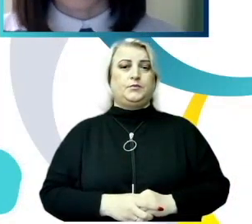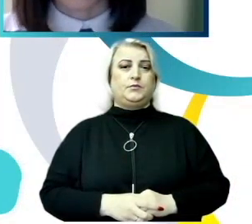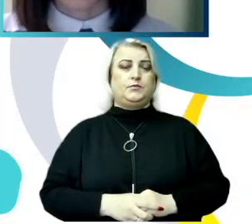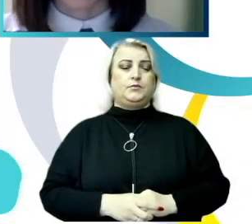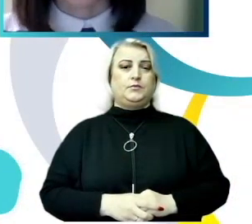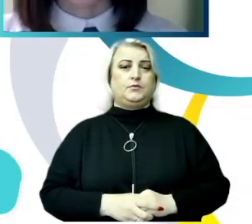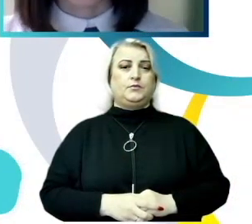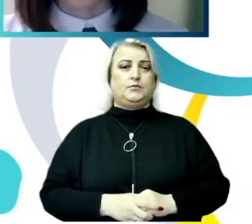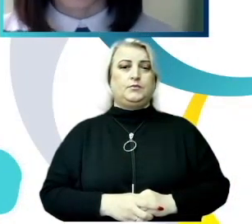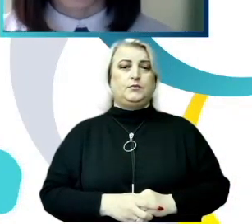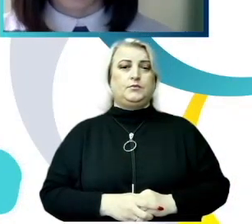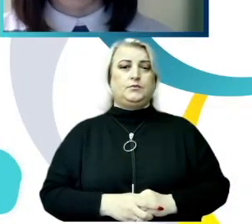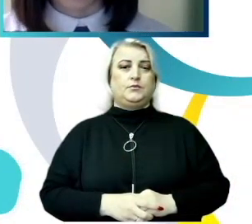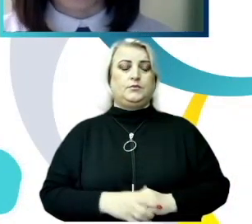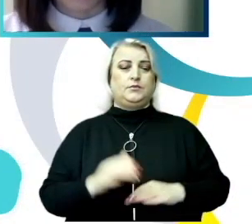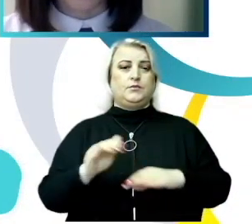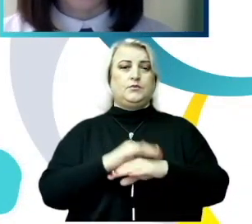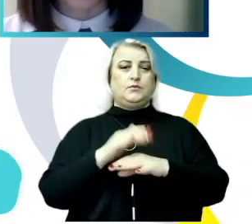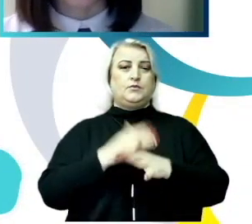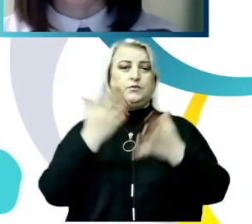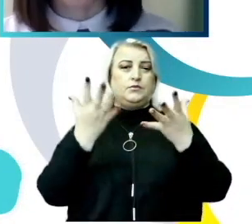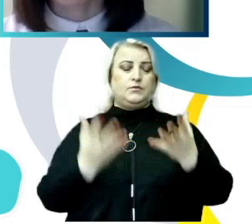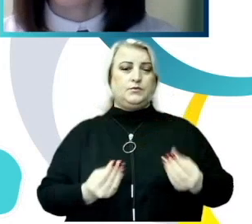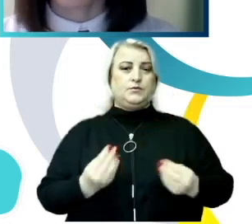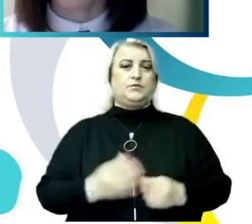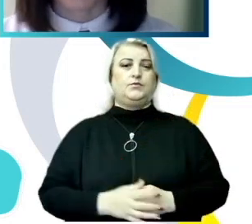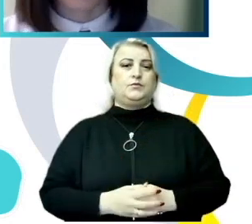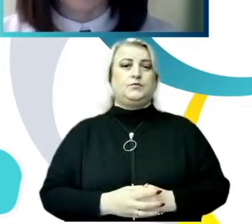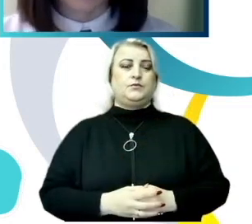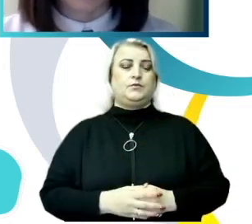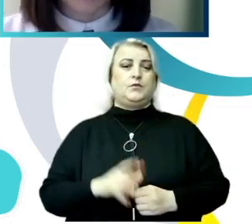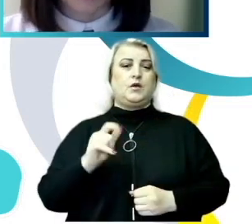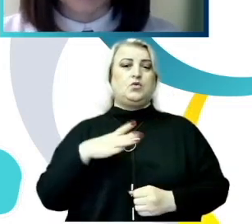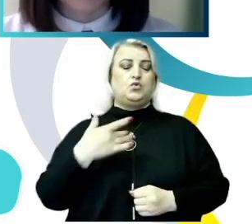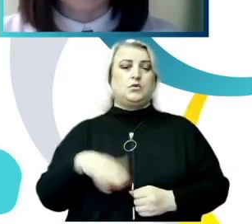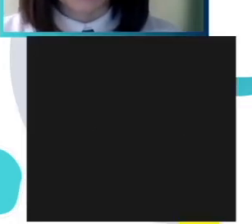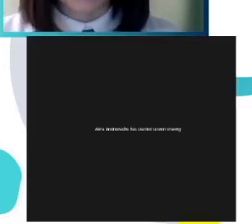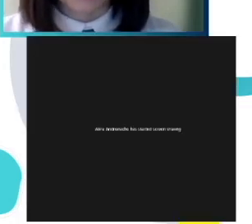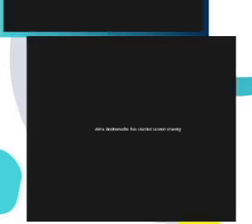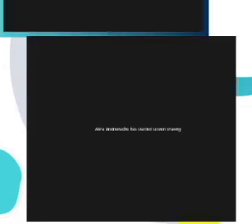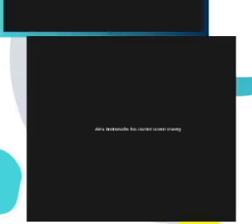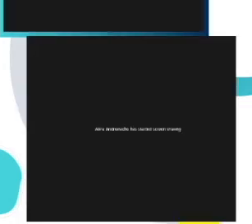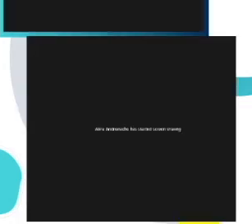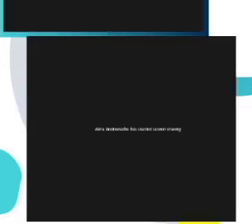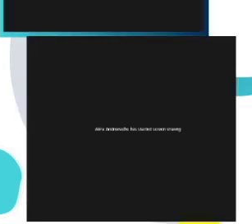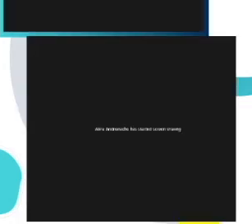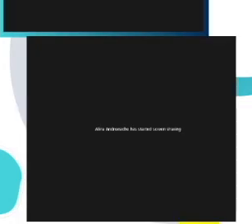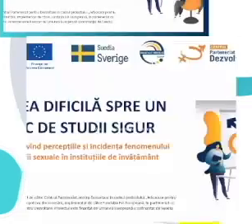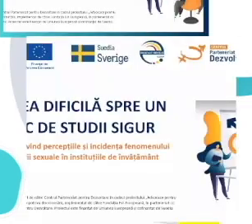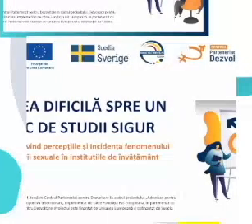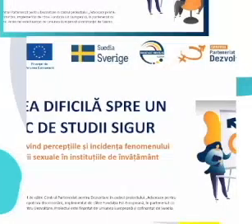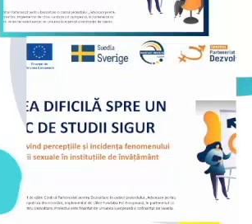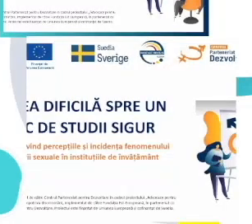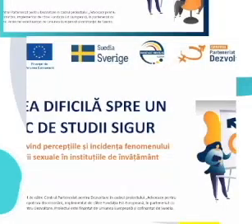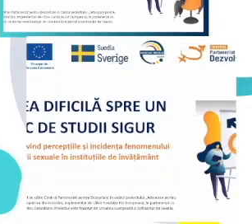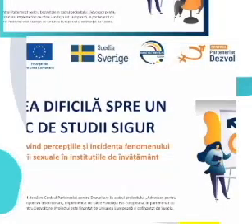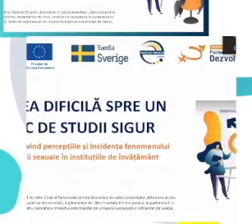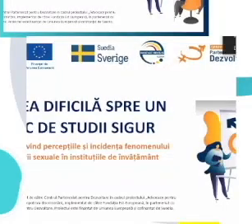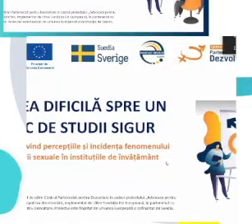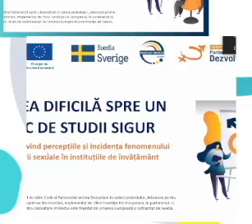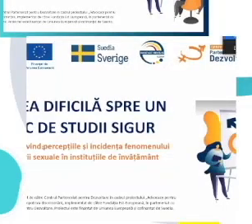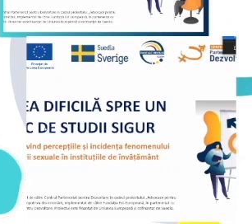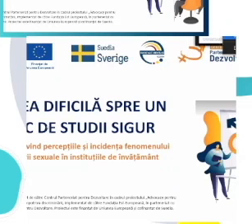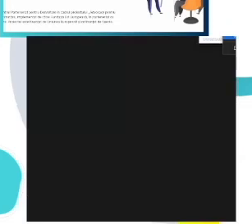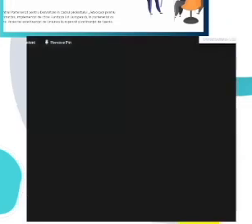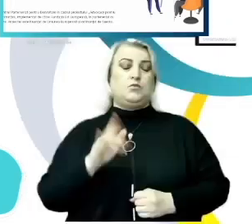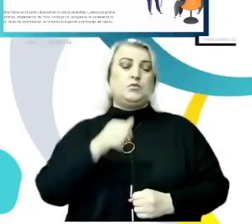Mulțumesc, Alina. Bună ziua, astimați colegi. După cum a menționat colega mea, în cele ce urmează, într-adevăr, vom încerca să